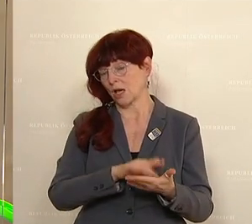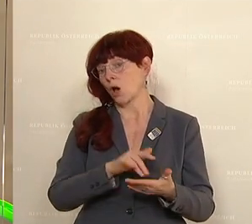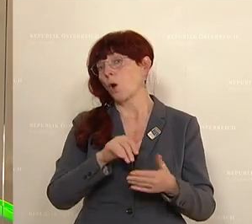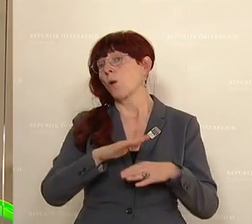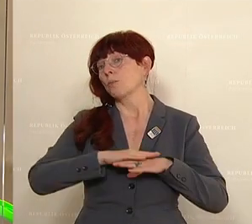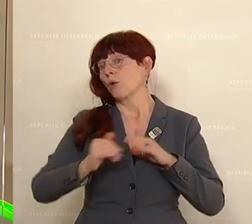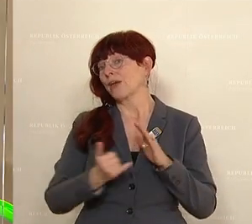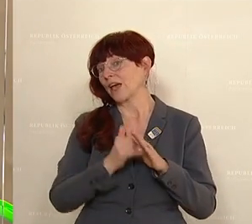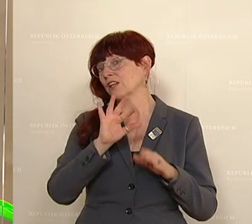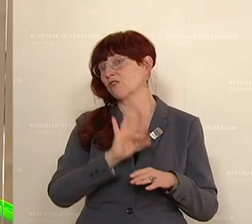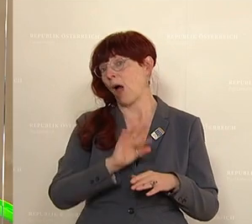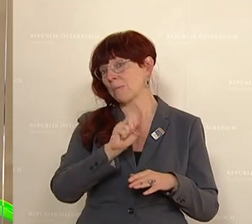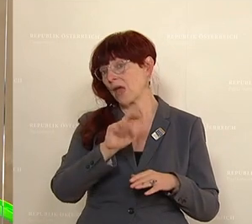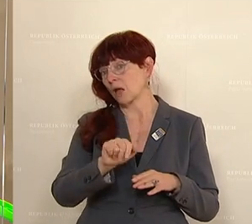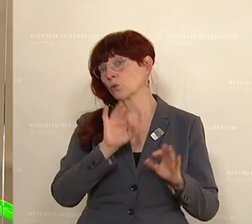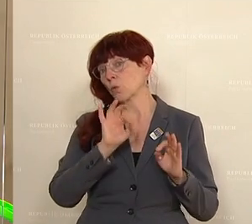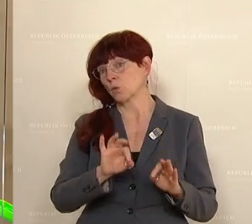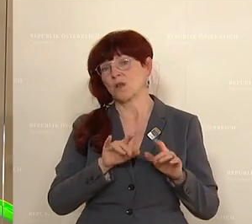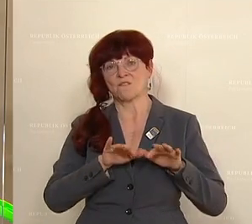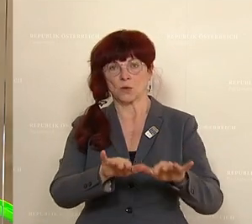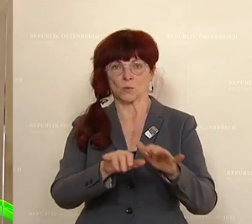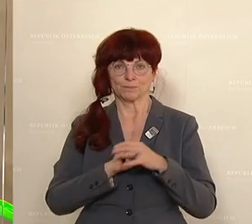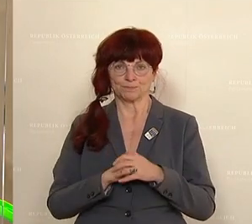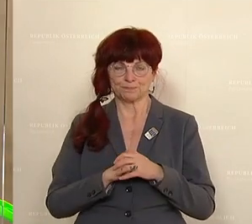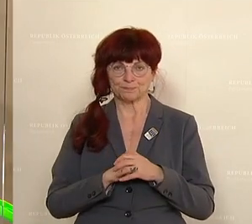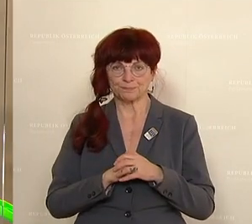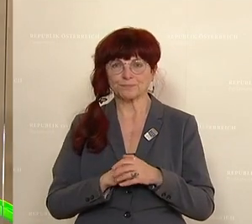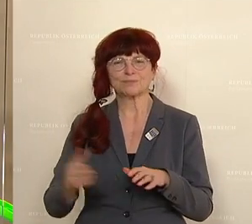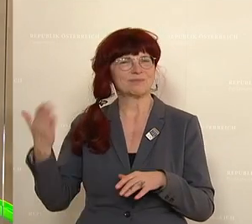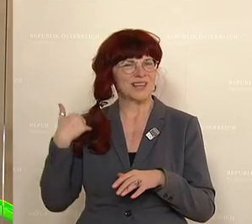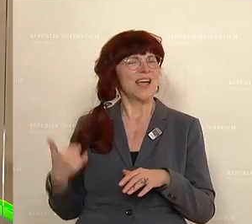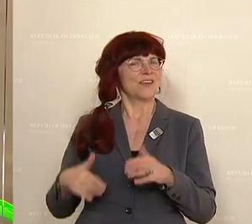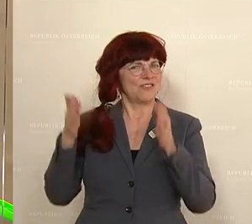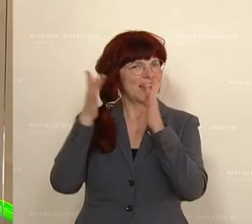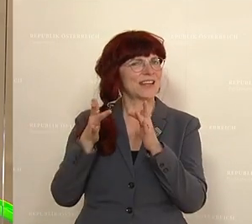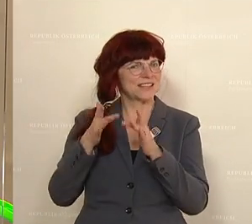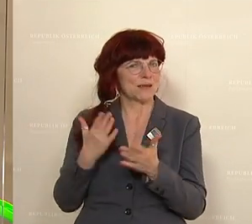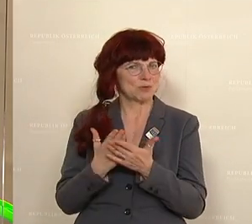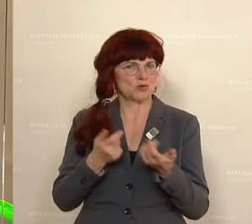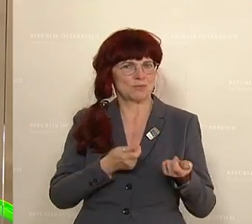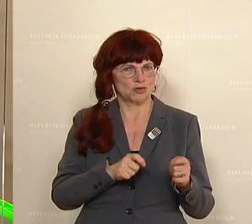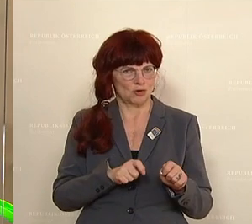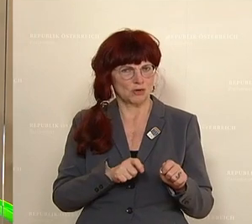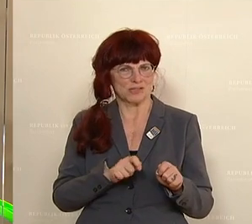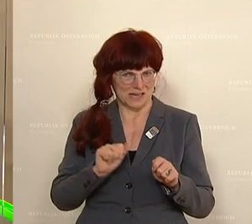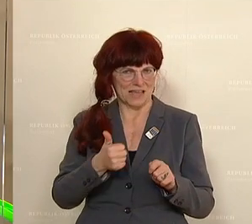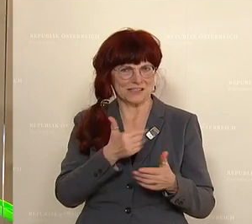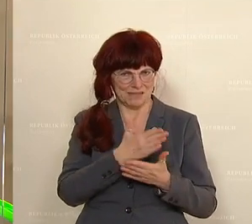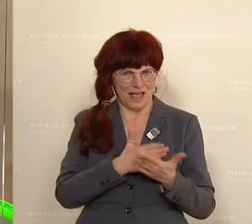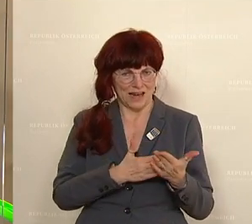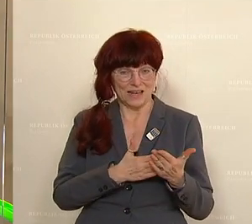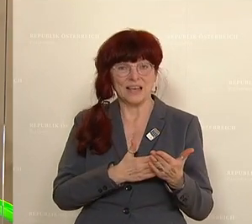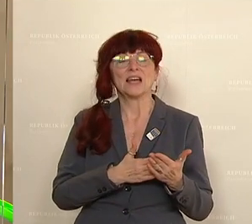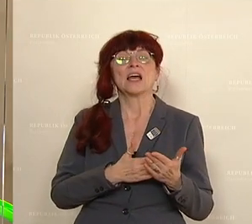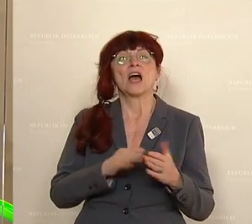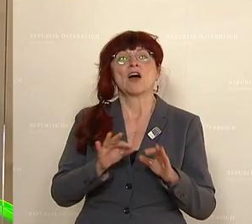Gutes bewirkt. Nun, wir haben bereits im Dezember, wie besprochen, beschlossen, dass die Familienbeihilfe eben um vier